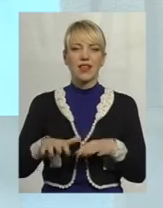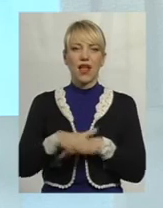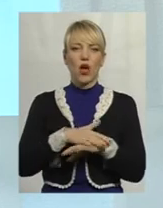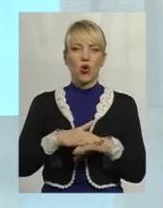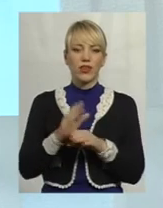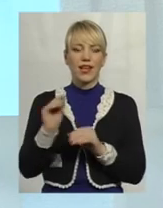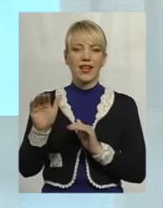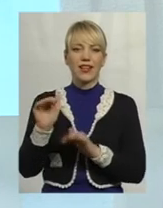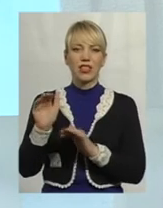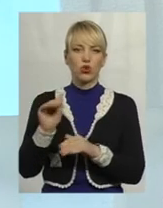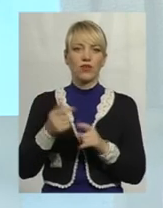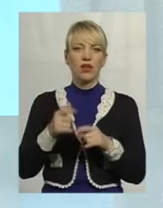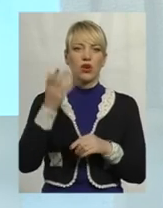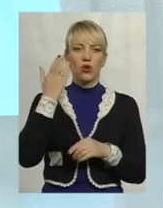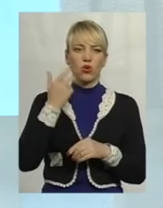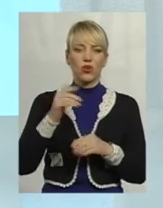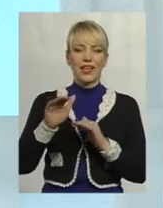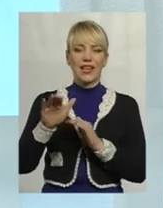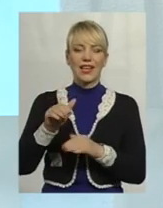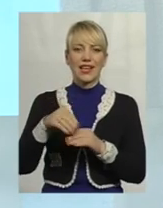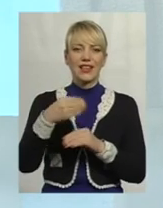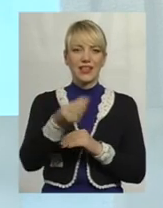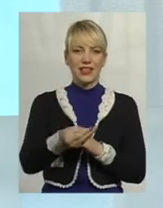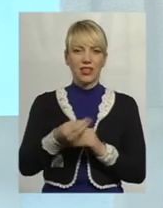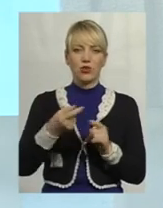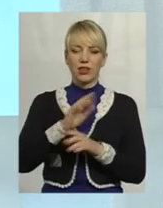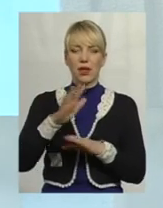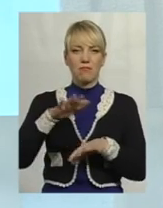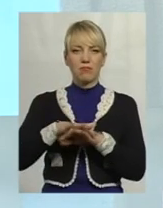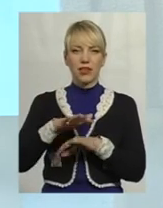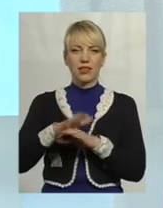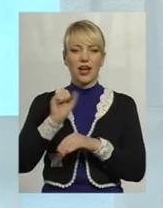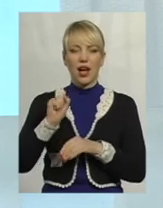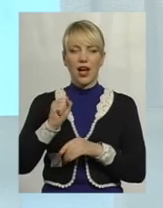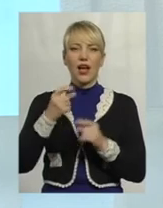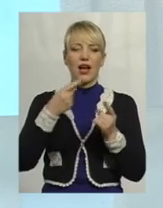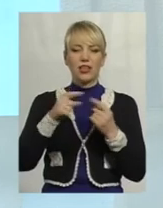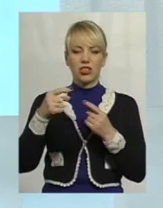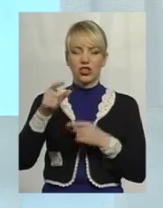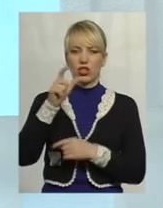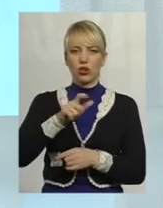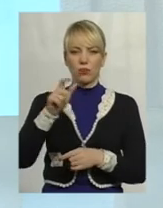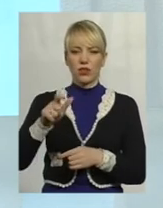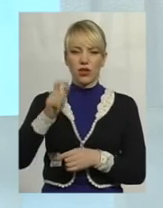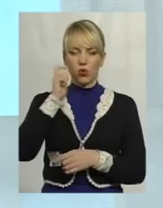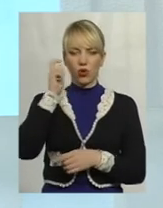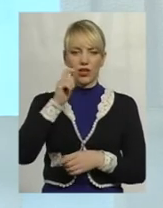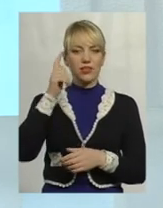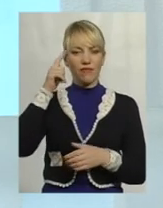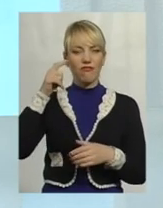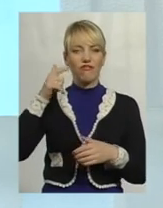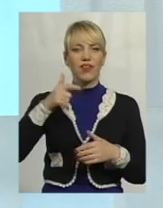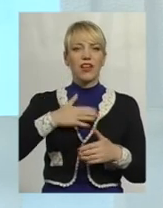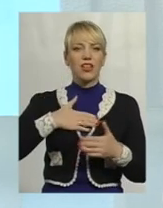коли кредитує не в класичному розумінні банк, а кредитують інші громадяни України, свідомих та активних